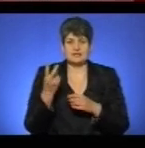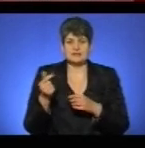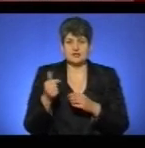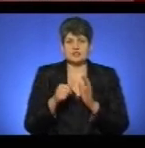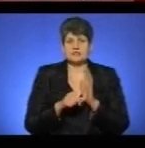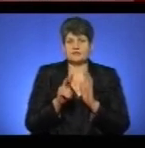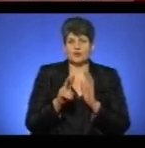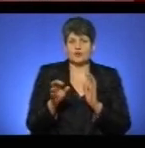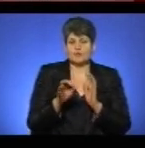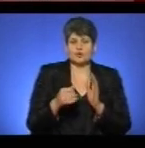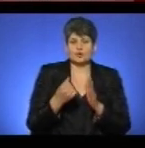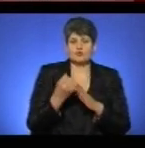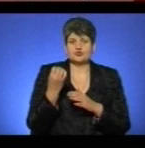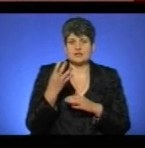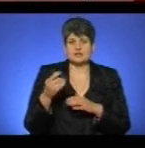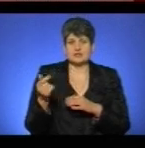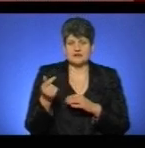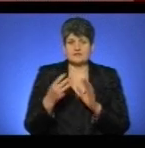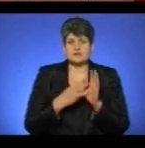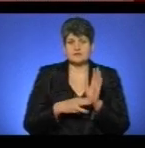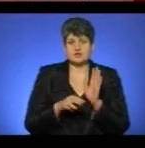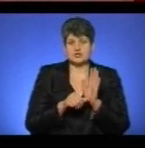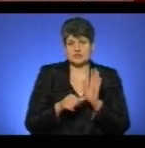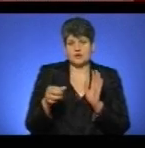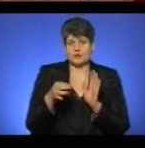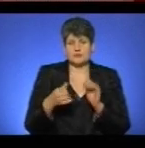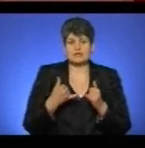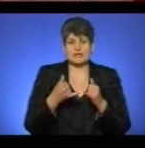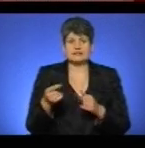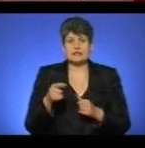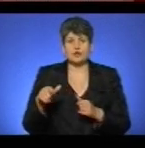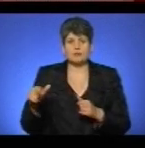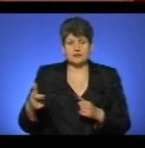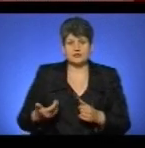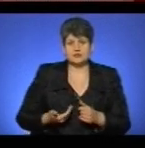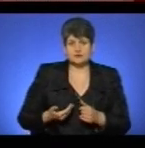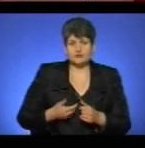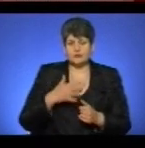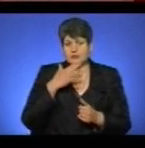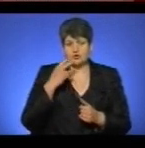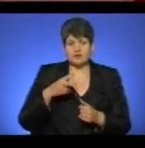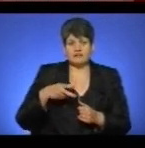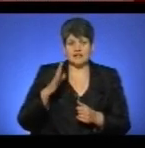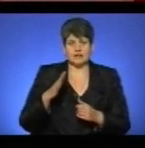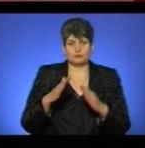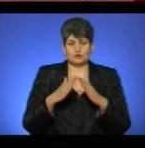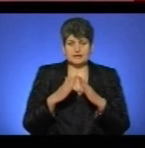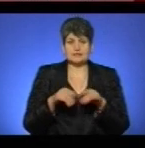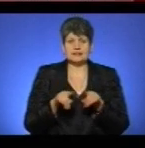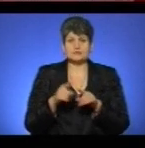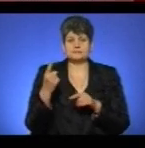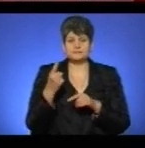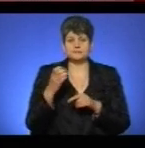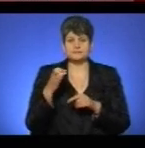копійок до 14 гривень 86 копійок для тернополян, проживають у багатоквартирних будинках. Також з 1